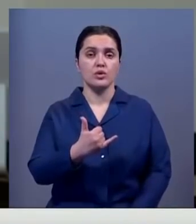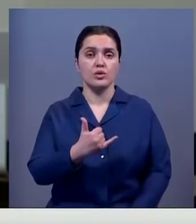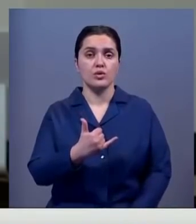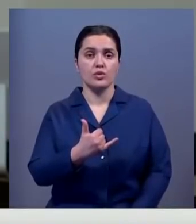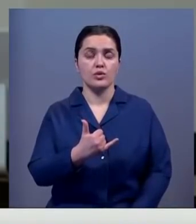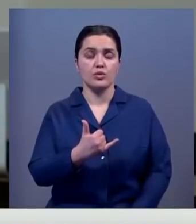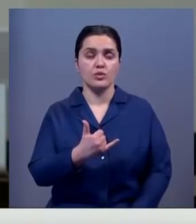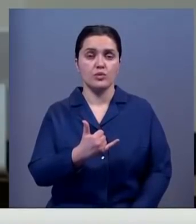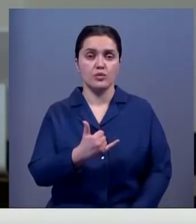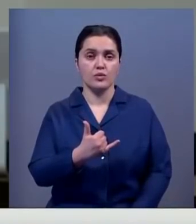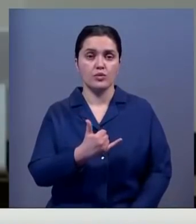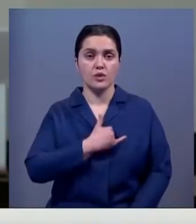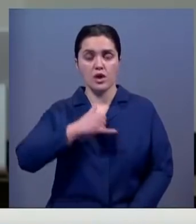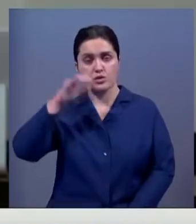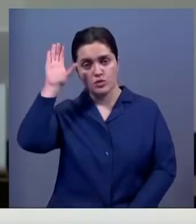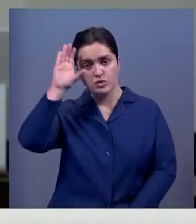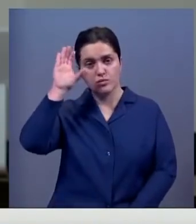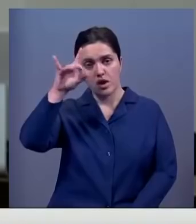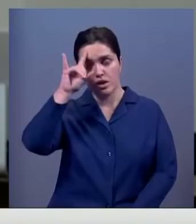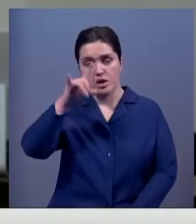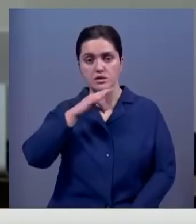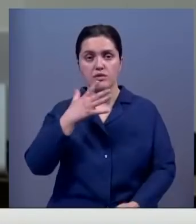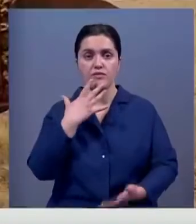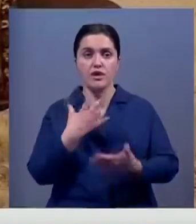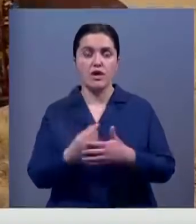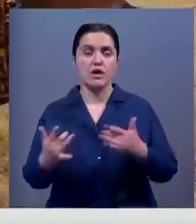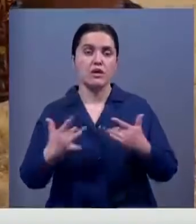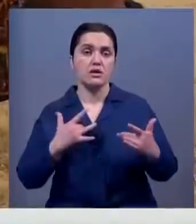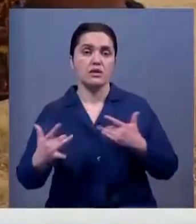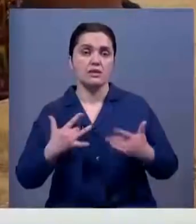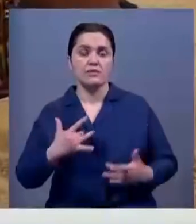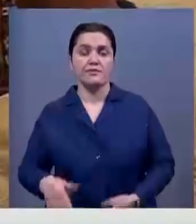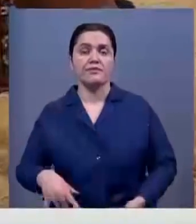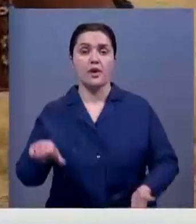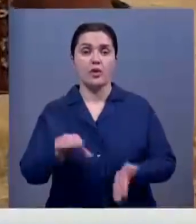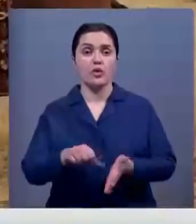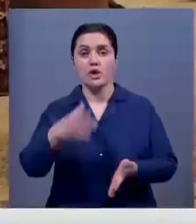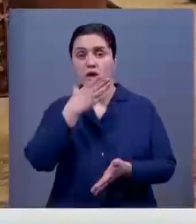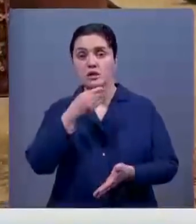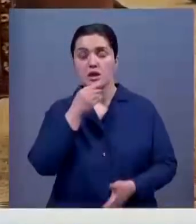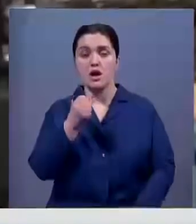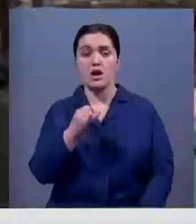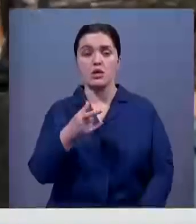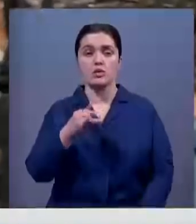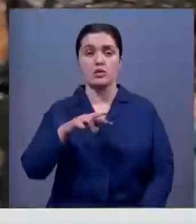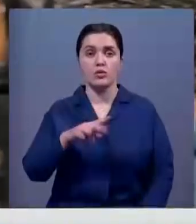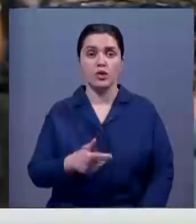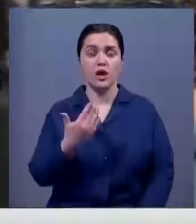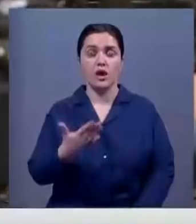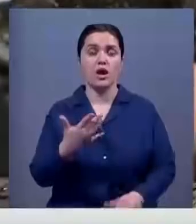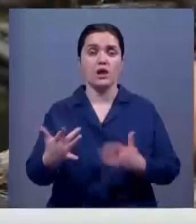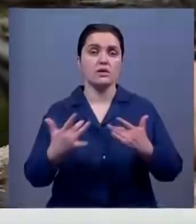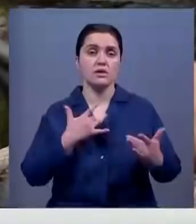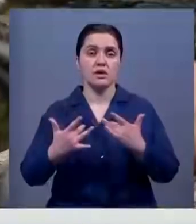говорится, узбекские казахи играют эти роли. Роль красавицы Айгули сыграла каракалпакская актриса